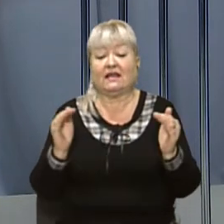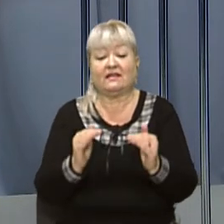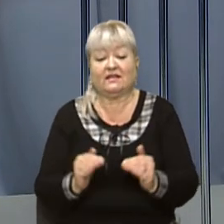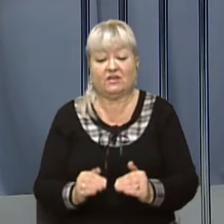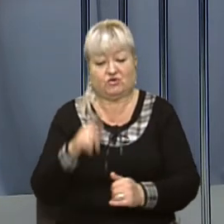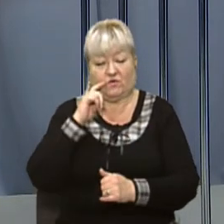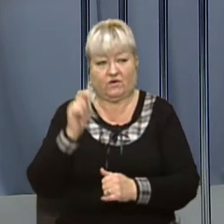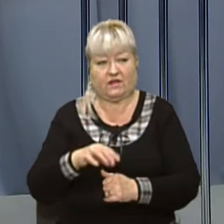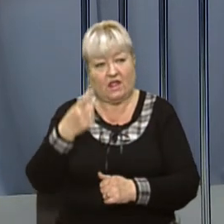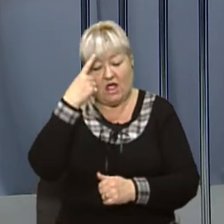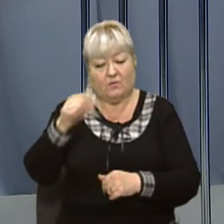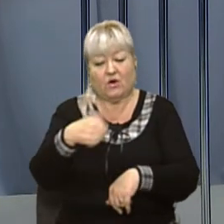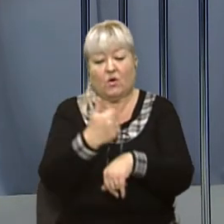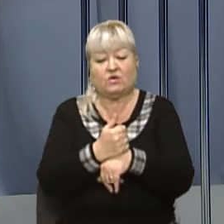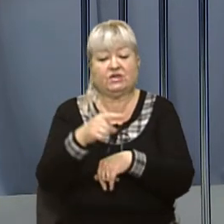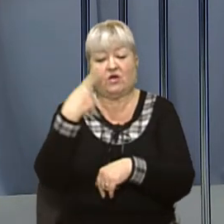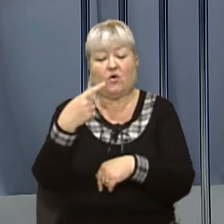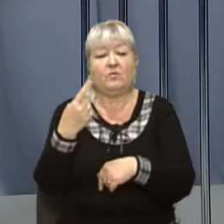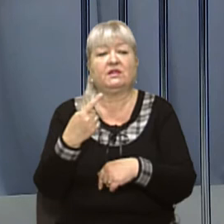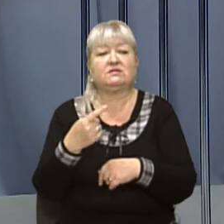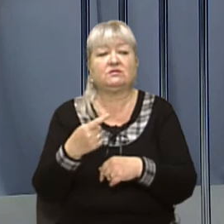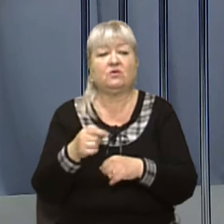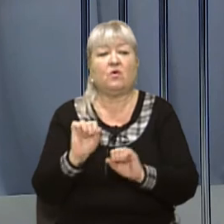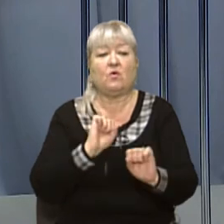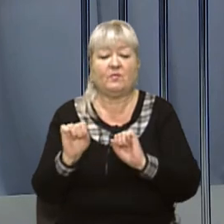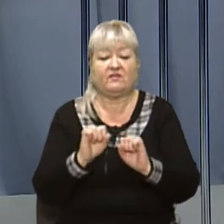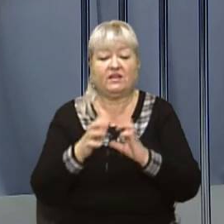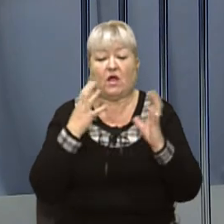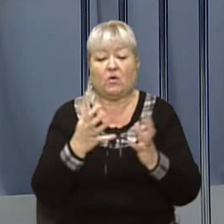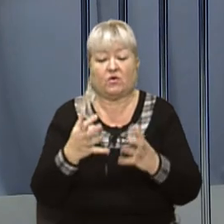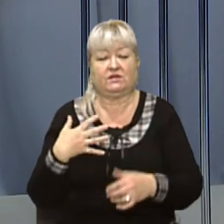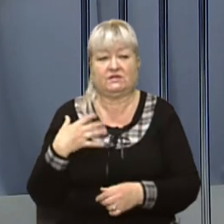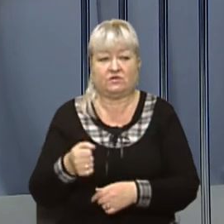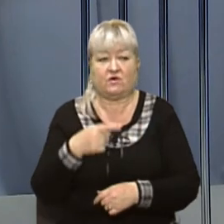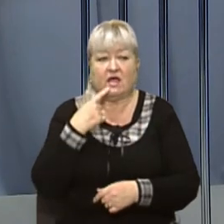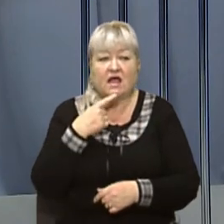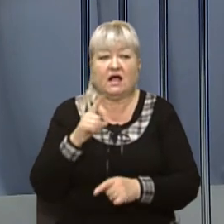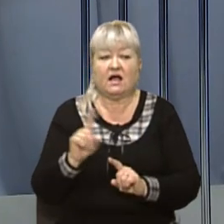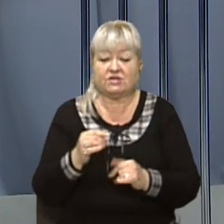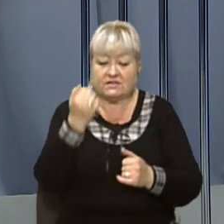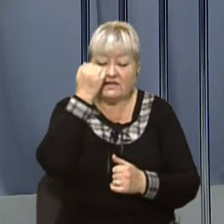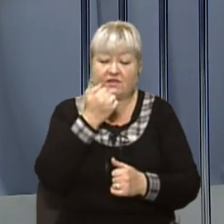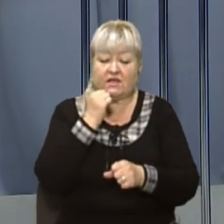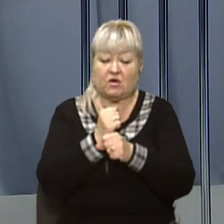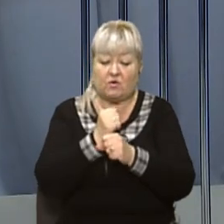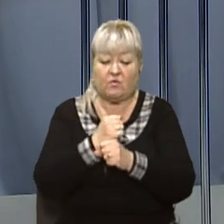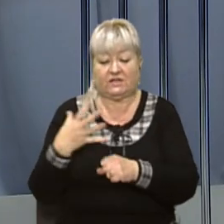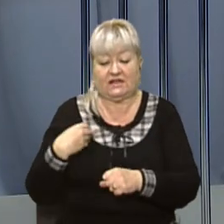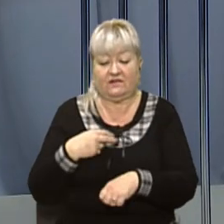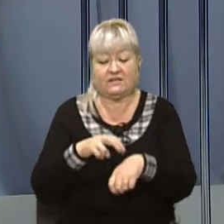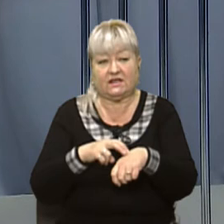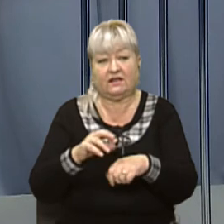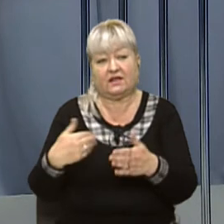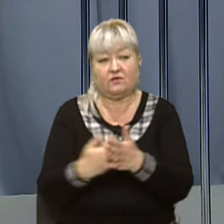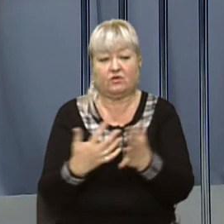Україні, повідомий очільник міського управління охорони здоров'я Володимир Зуб. Каже, усе завдяки роботі львівських лікарів і оновленню медичного обладнання.